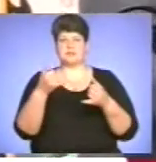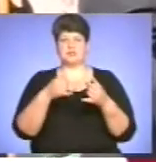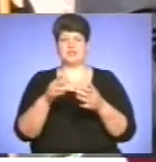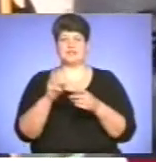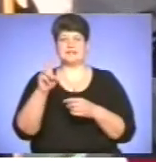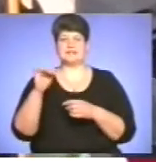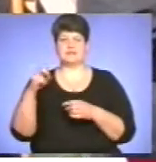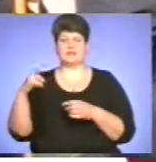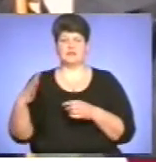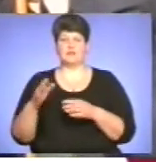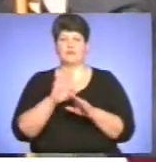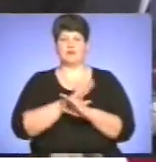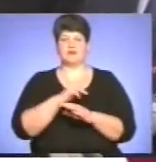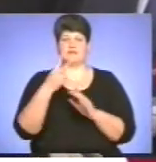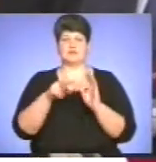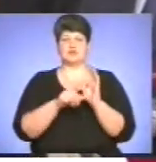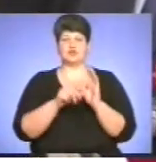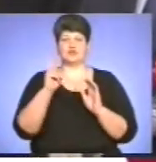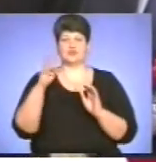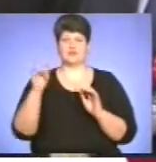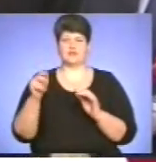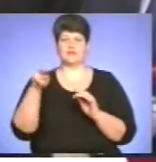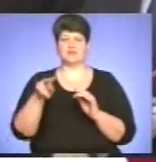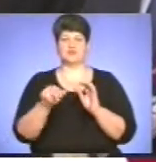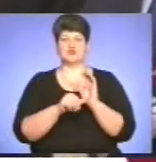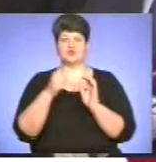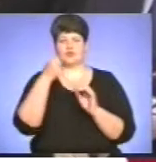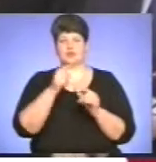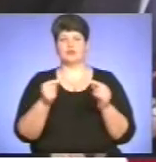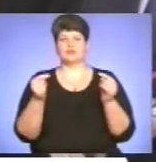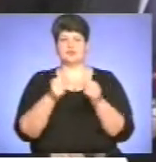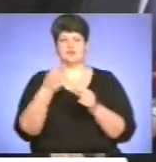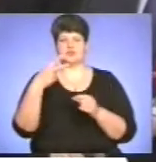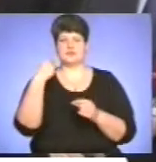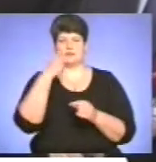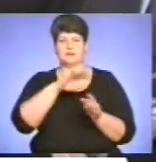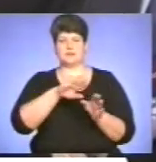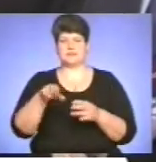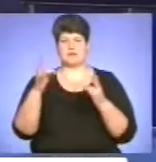27 квітня 2006 року, рівно через 20 років після трагедії.